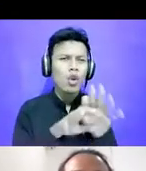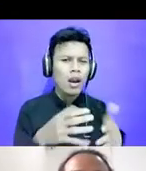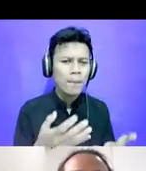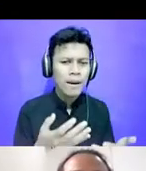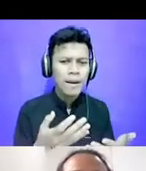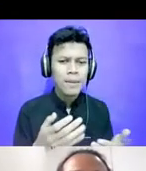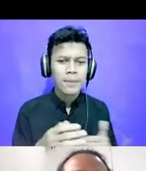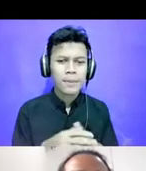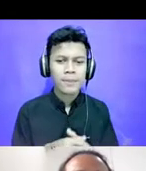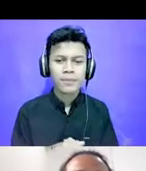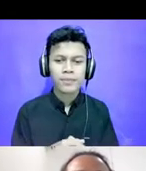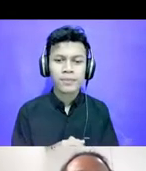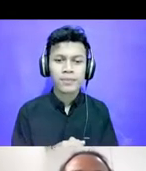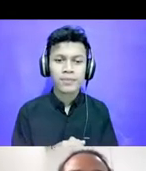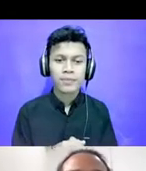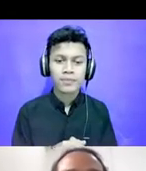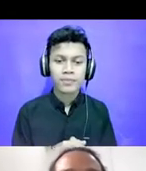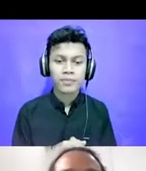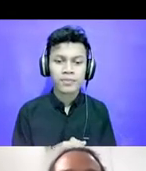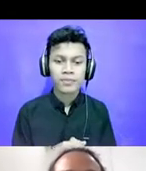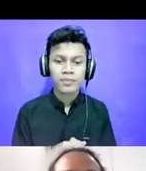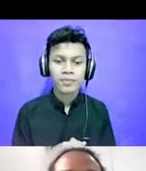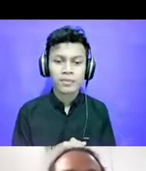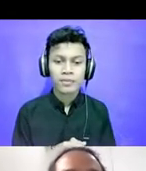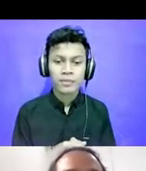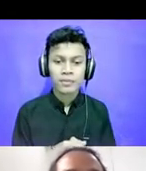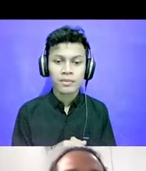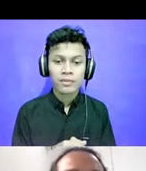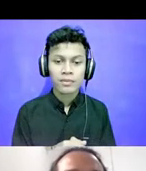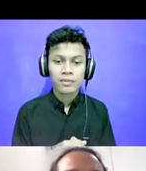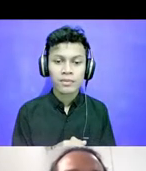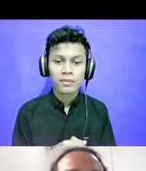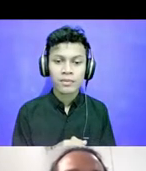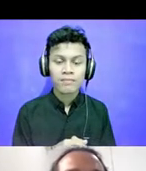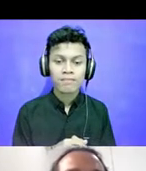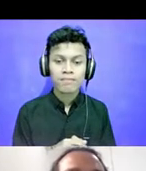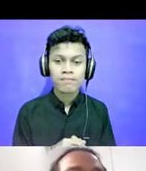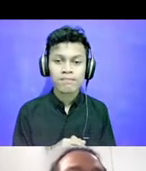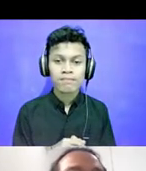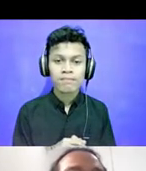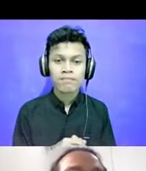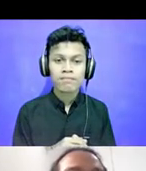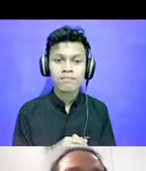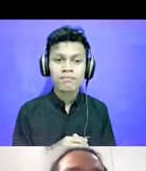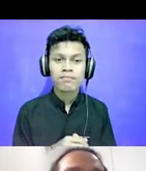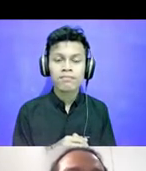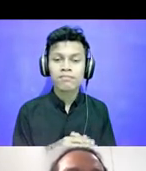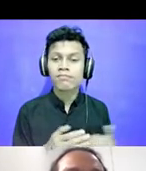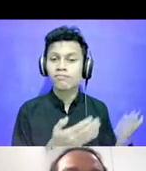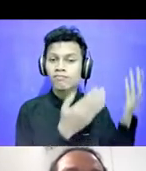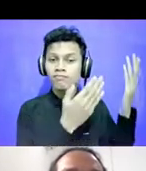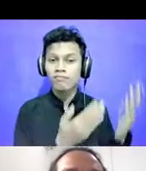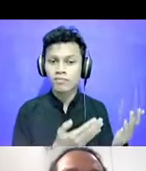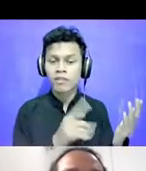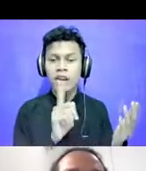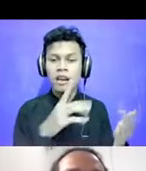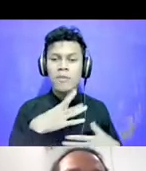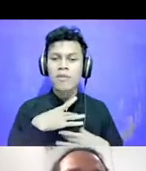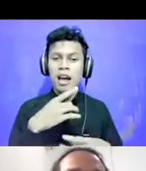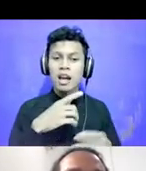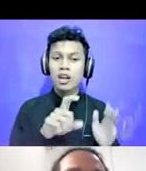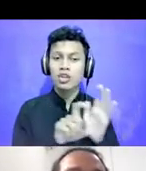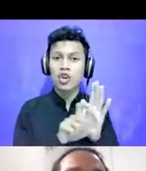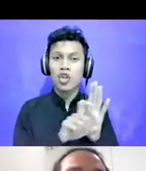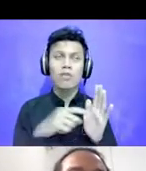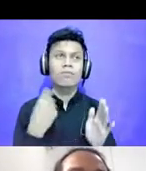Ini ada petikan yang menarik Misalnya mempertanyakan angka Tadi kita